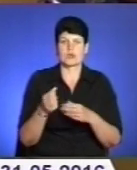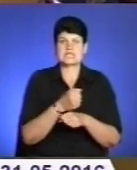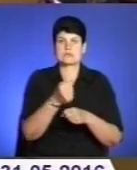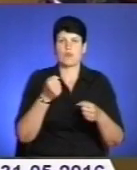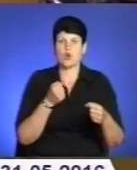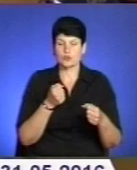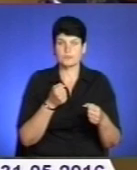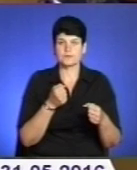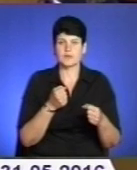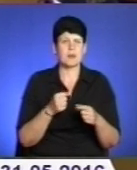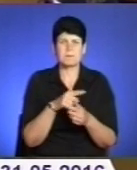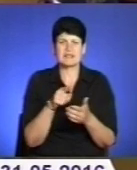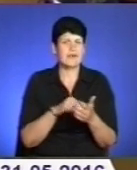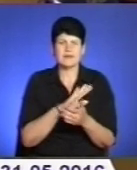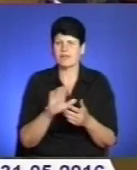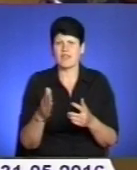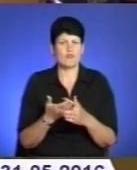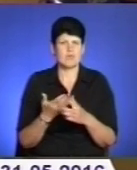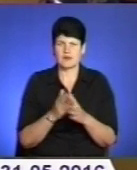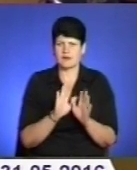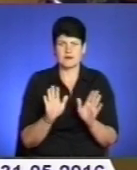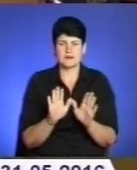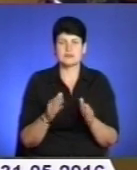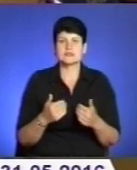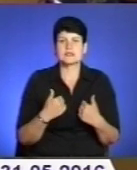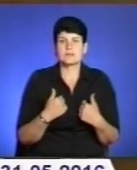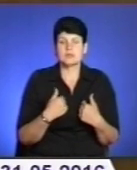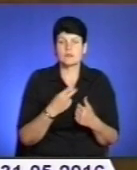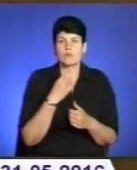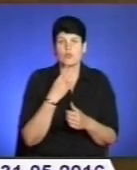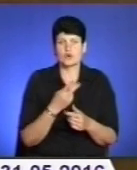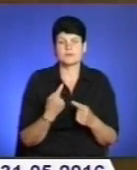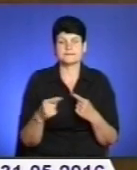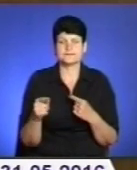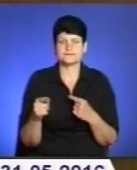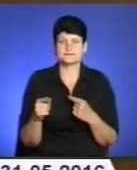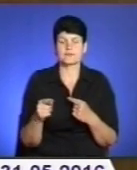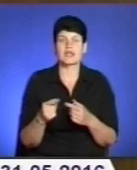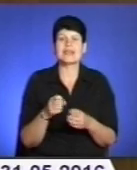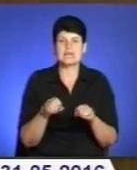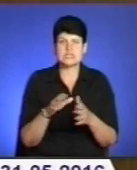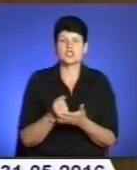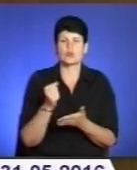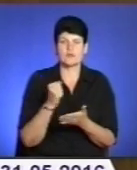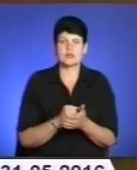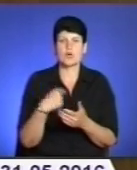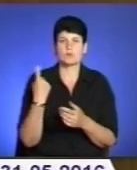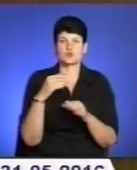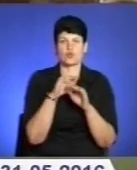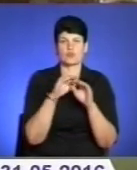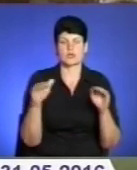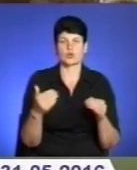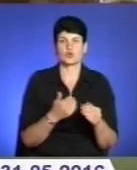Питання не в пільгах. На мій погляд, це просто наш з вами моральний обов'язок. Тож рішення таки ухвалили. І на обласному рівні